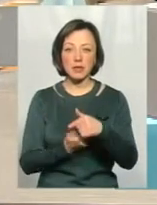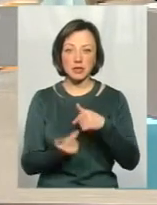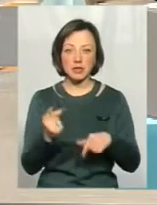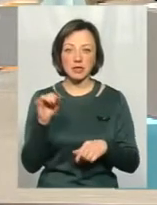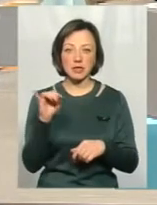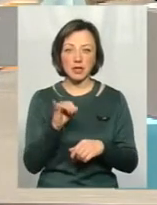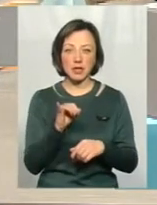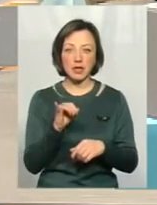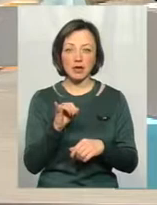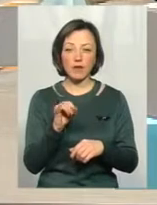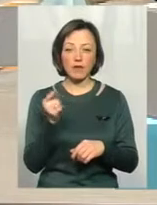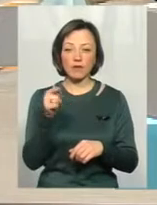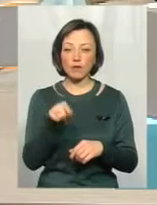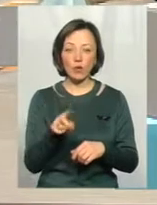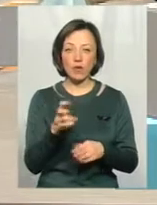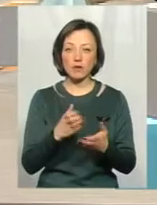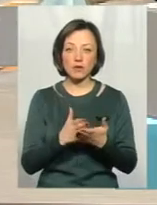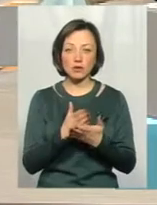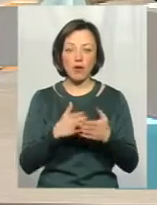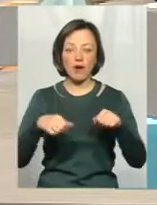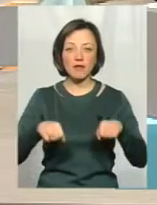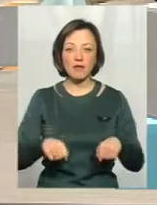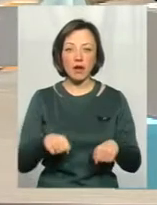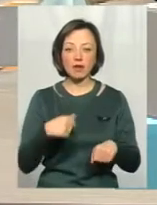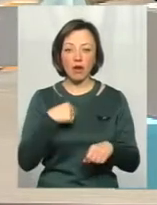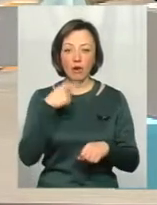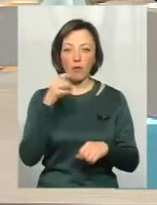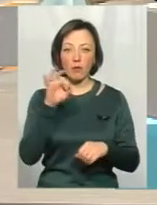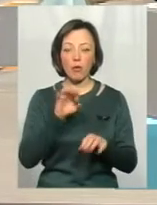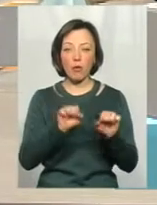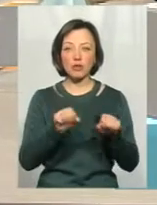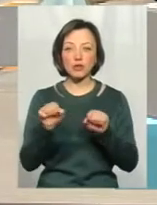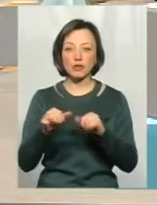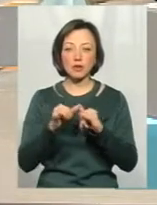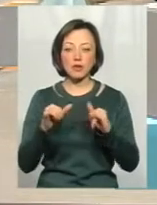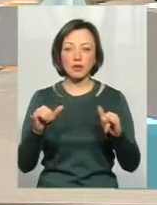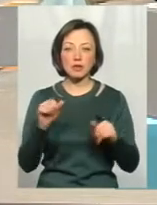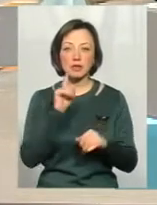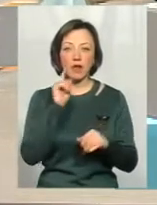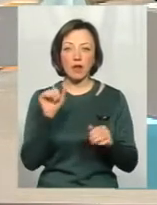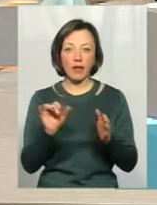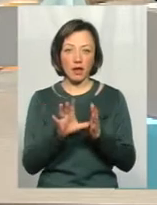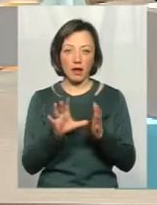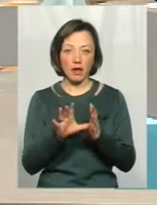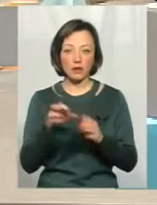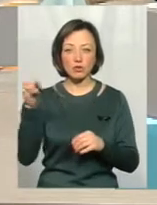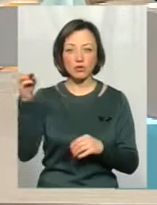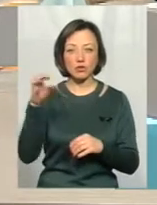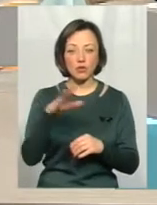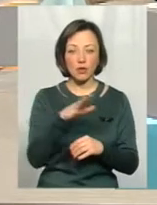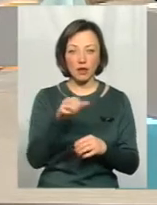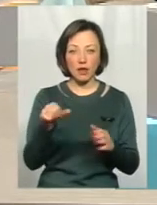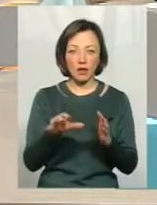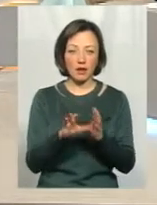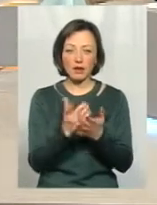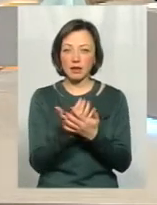в тому не є заслугою влади, я говорю про можливості розвитку зеленої енергетики, сонячної,